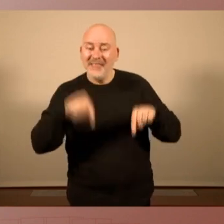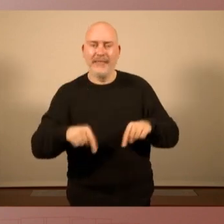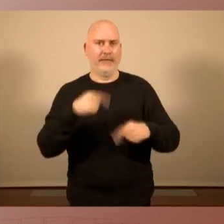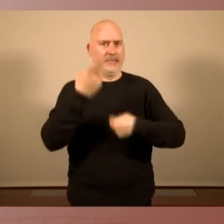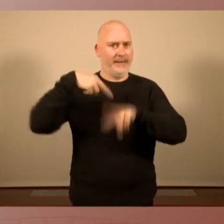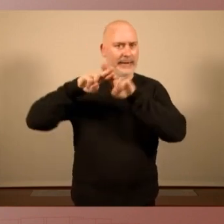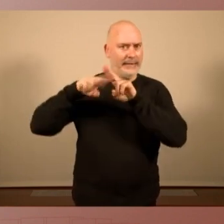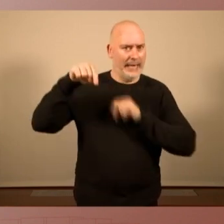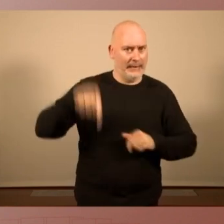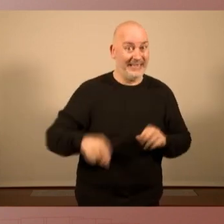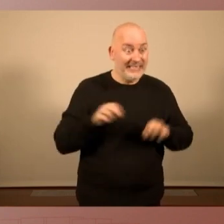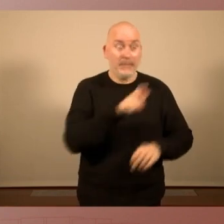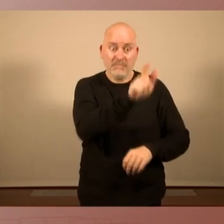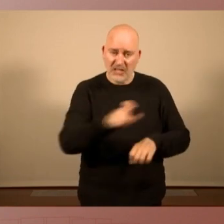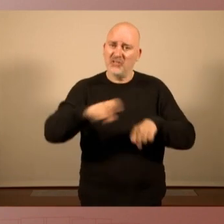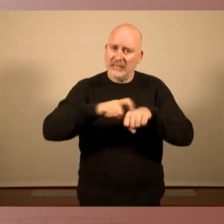independentistes, precisament.